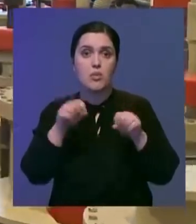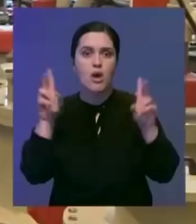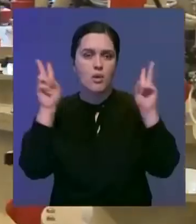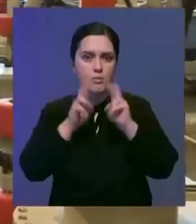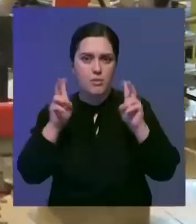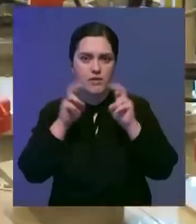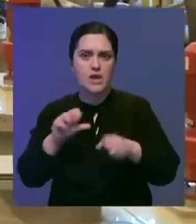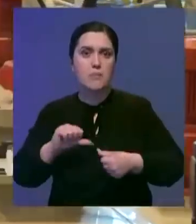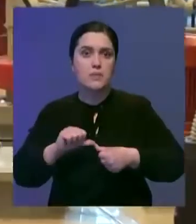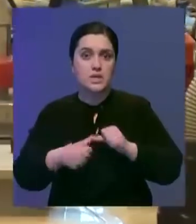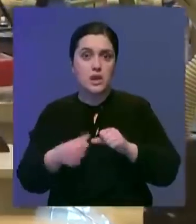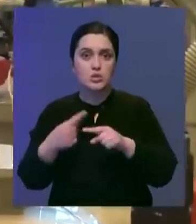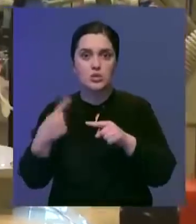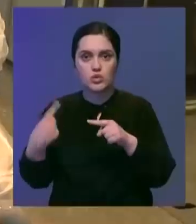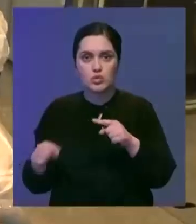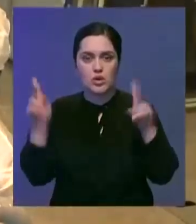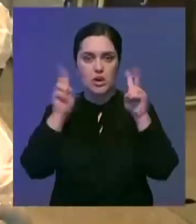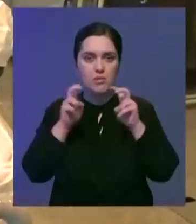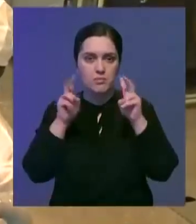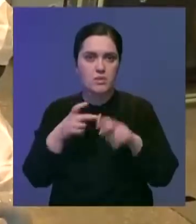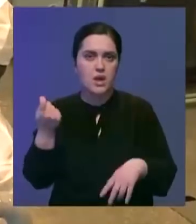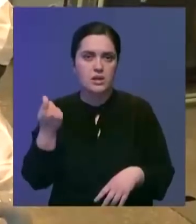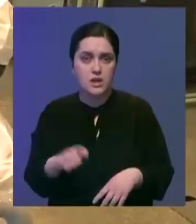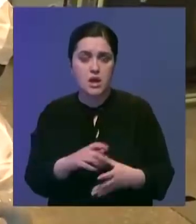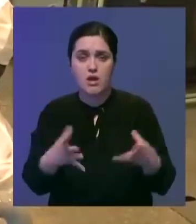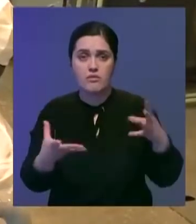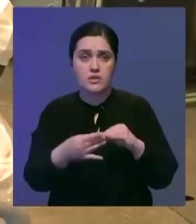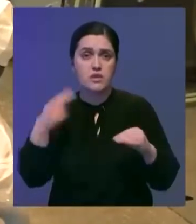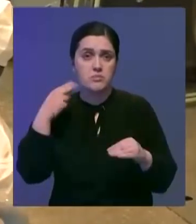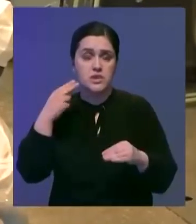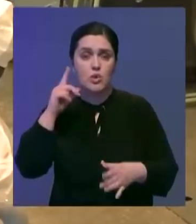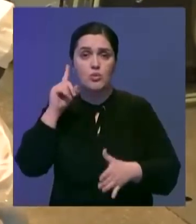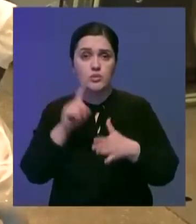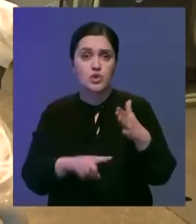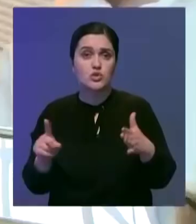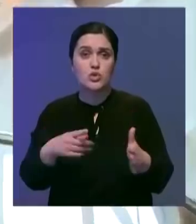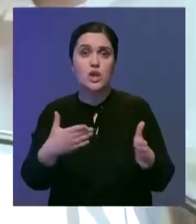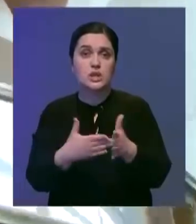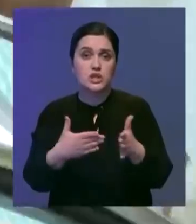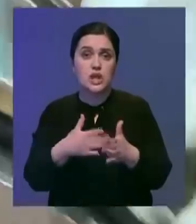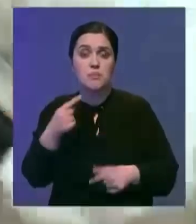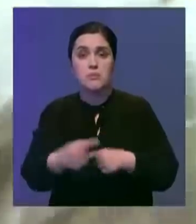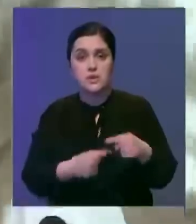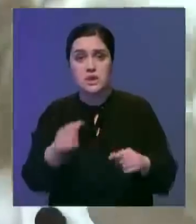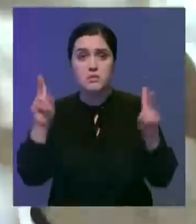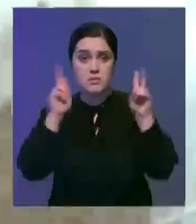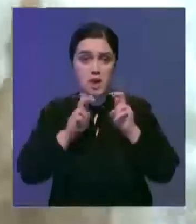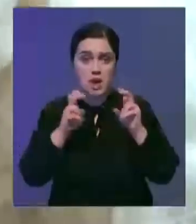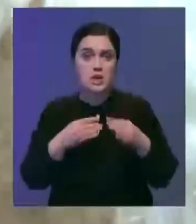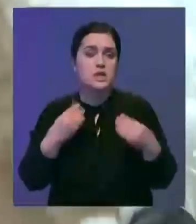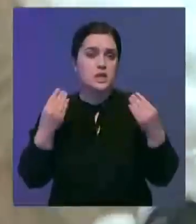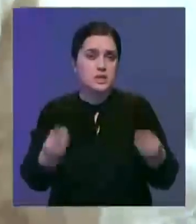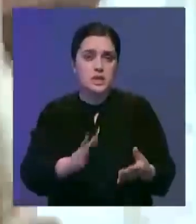Одни заведения могут проверяться постоянно, иные – избегать контроля. В целом, президент убежден, что ограничения и